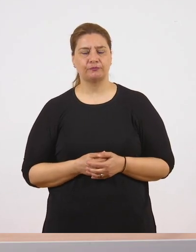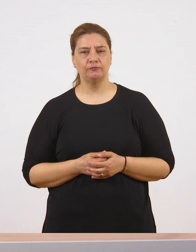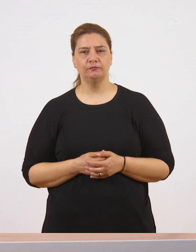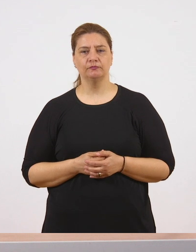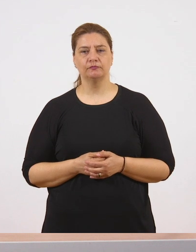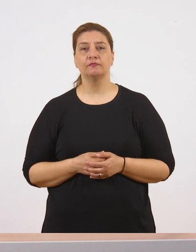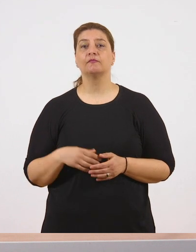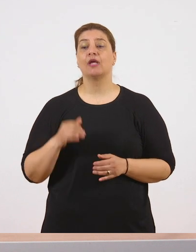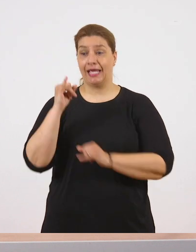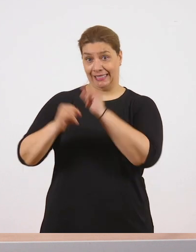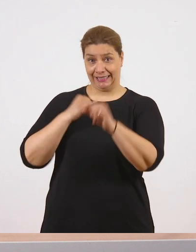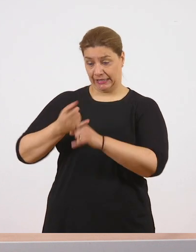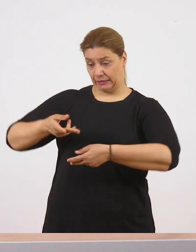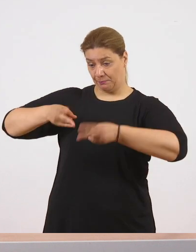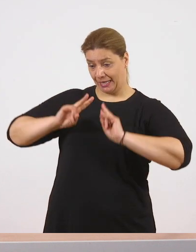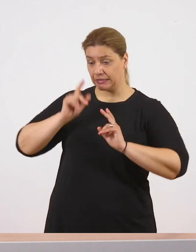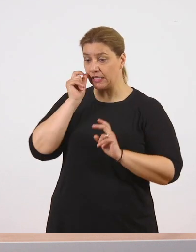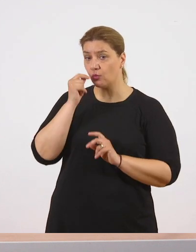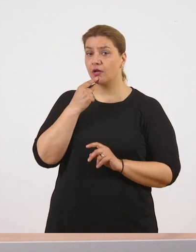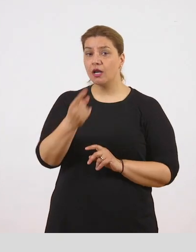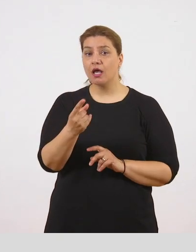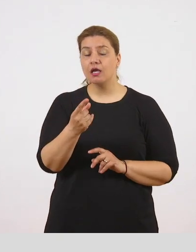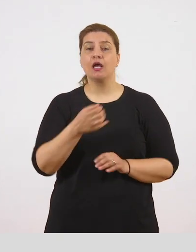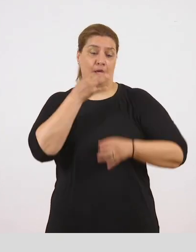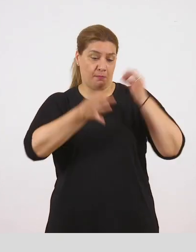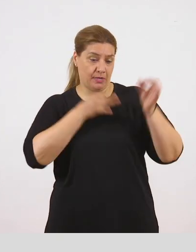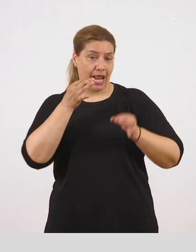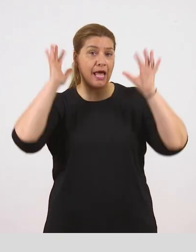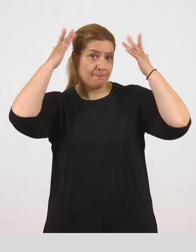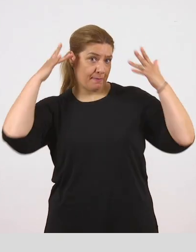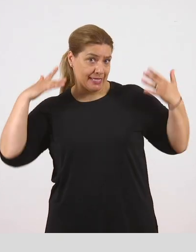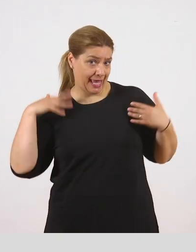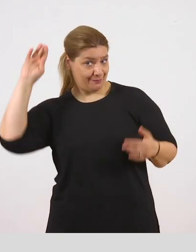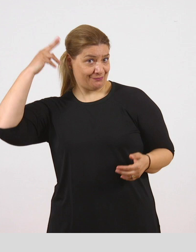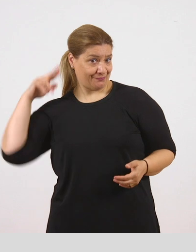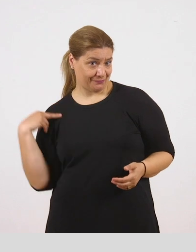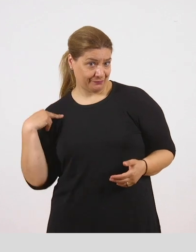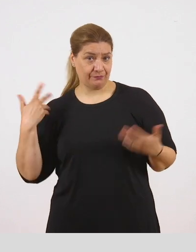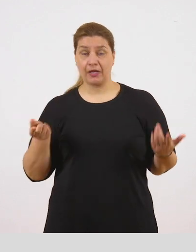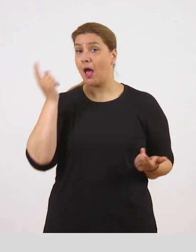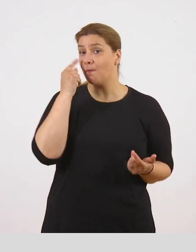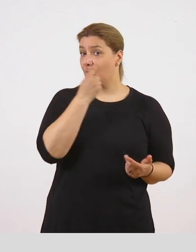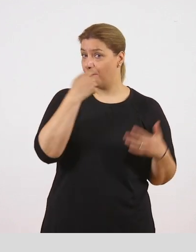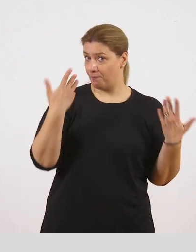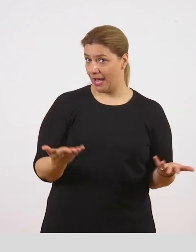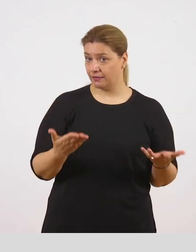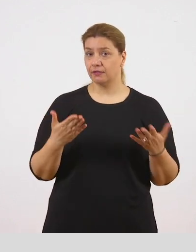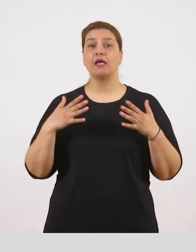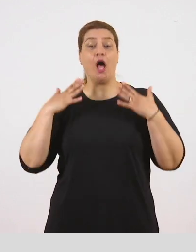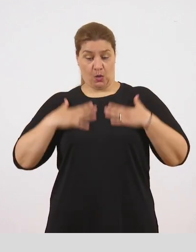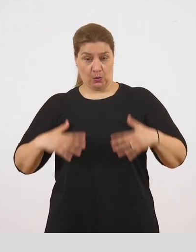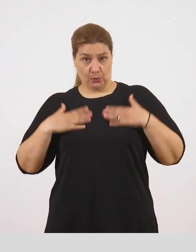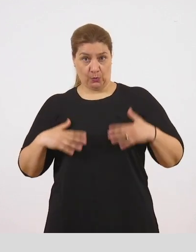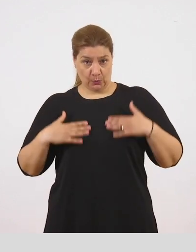Ο Πέτρος λέει, μιλά για τα μαλλιά, τα μάτια και την κορμοστασιά της μητέρας της και ακόμα για την